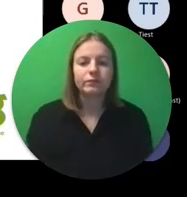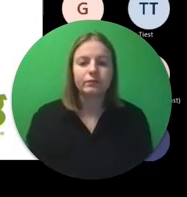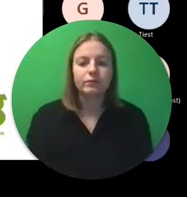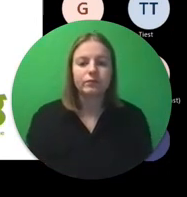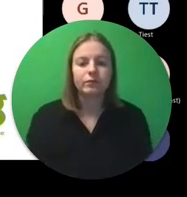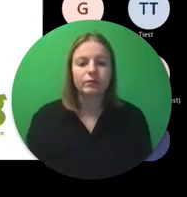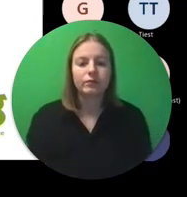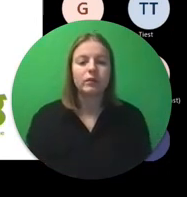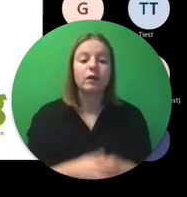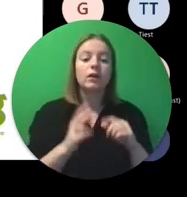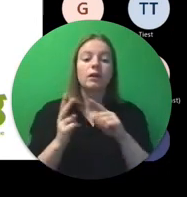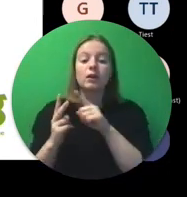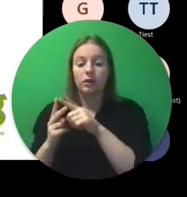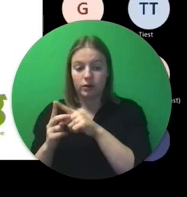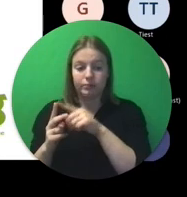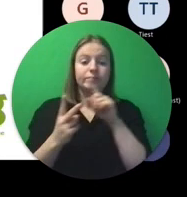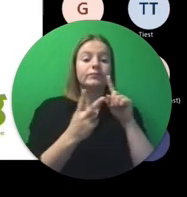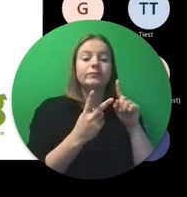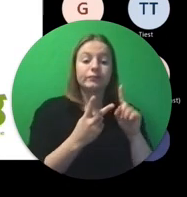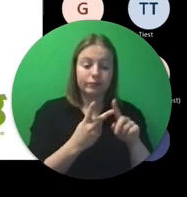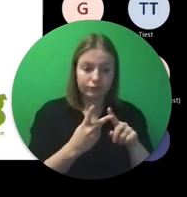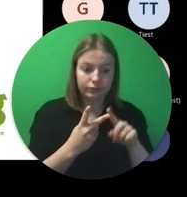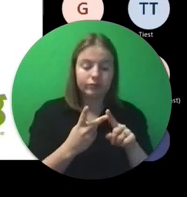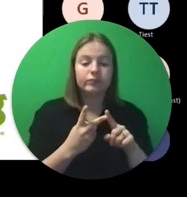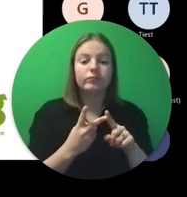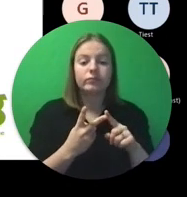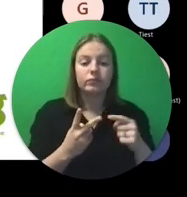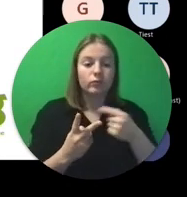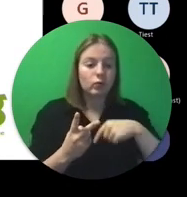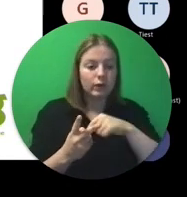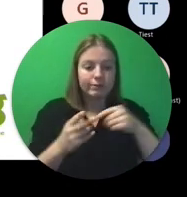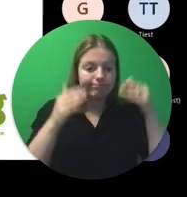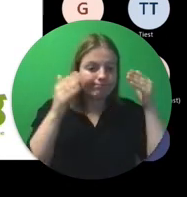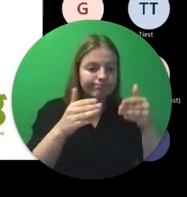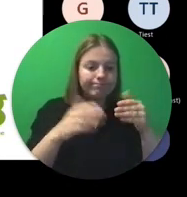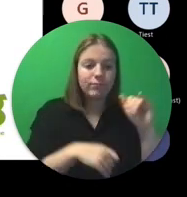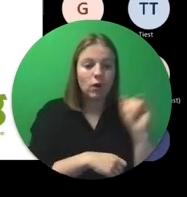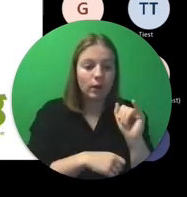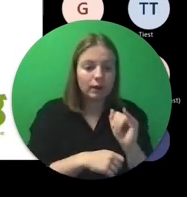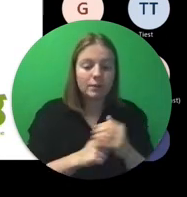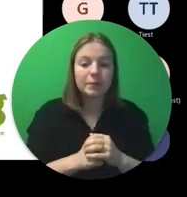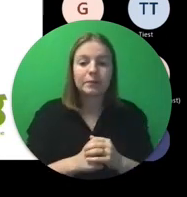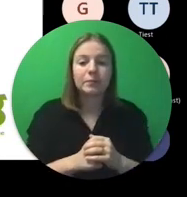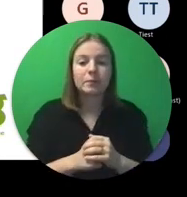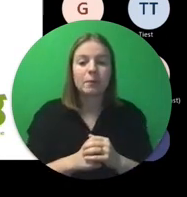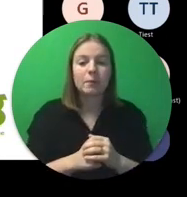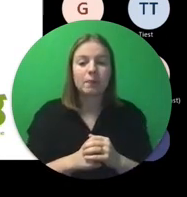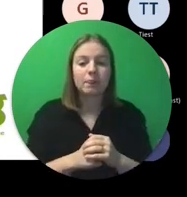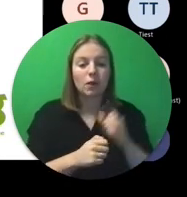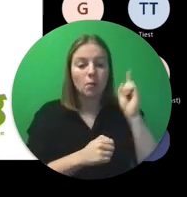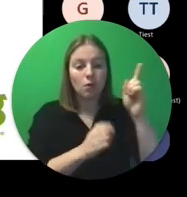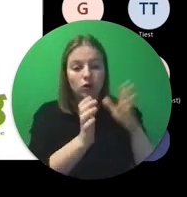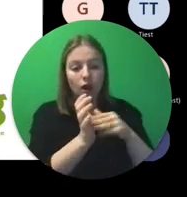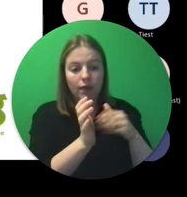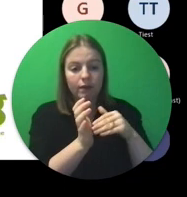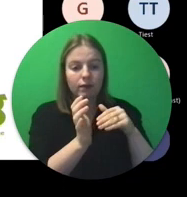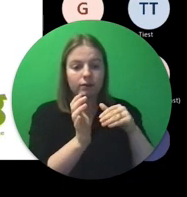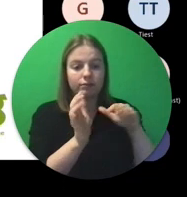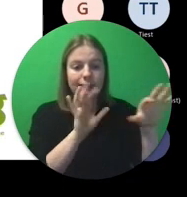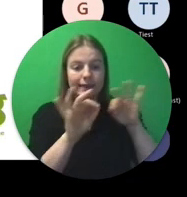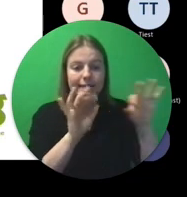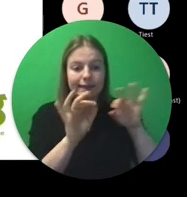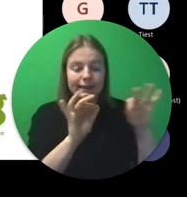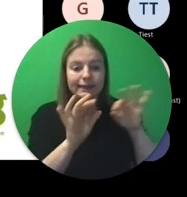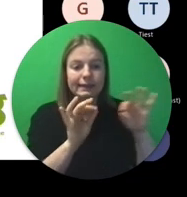Nu, het tweede spoor waar we vooral werkzaam in zijn, is buitenlandkeuzes. Dus